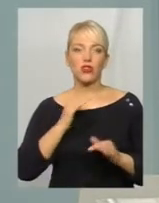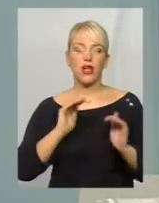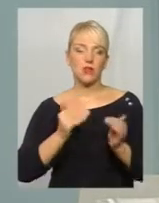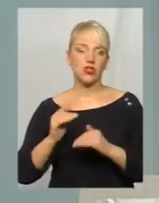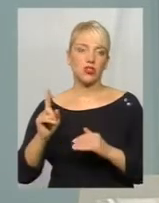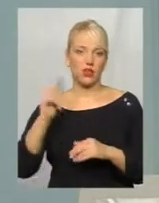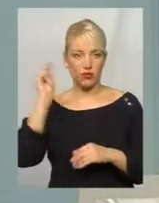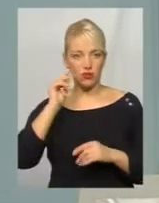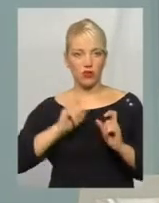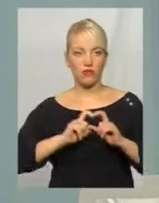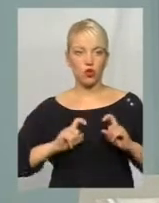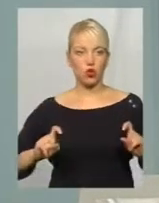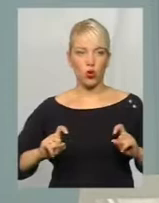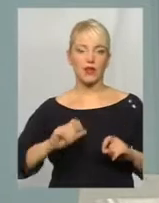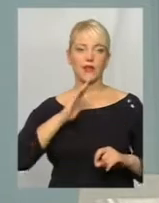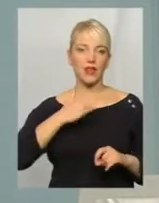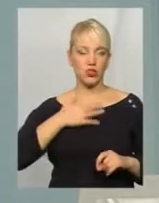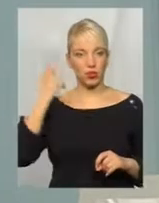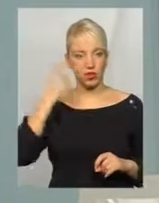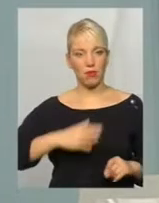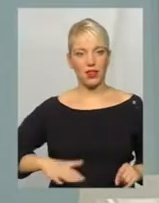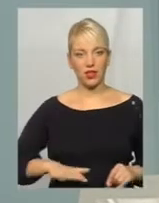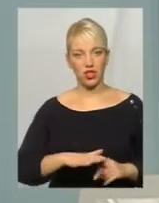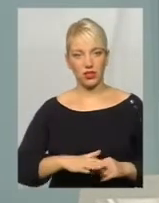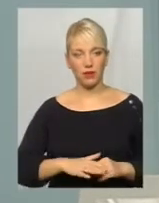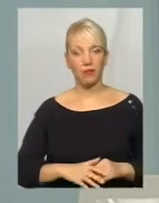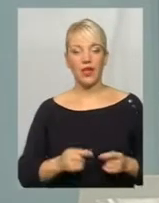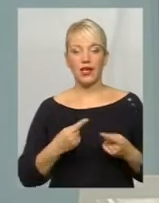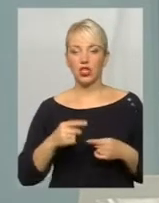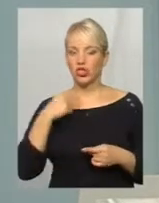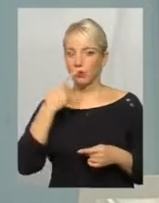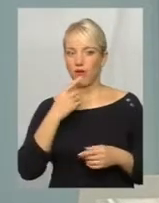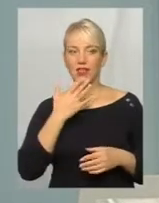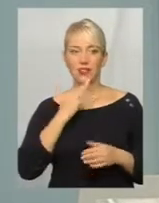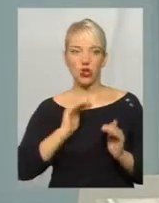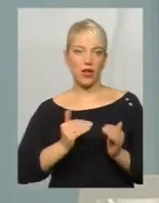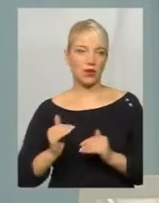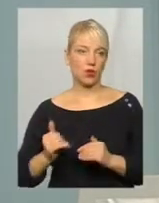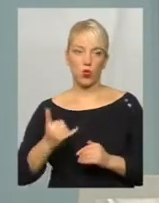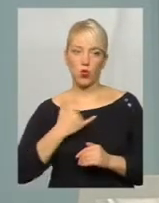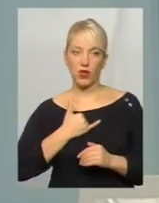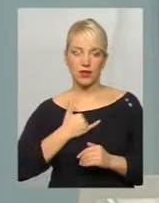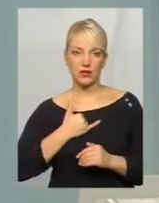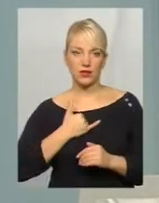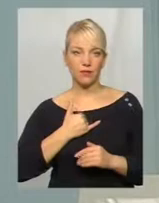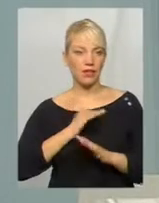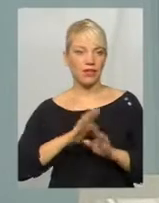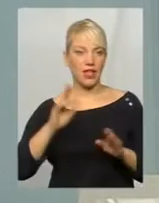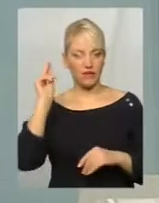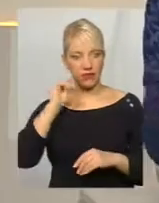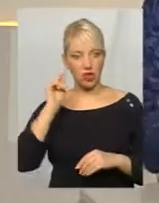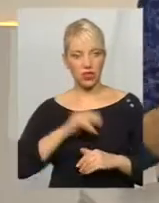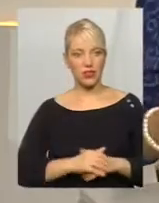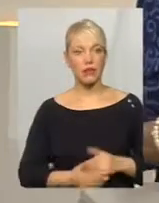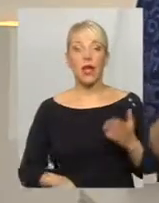вивчаються у школах нашої Хмельниччини. Інших мов національних меншин у нас не вивчається. І